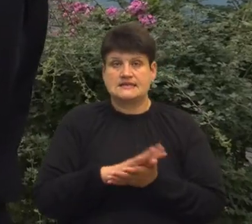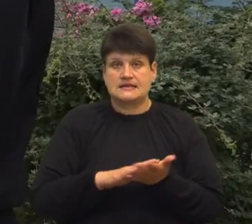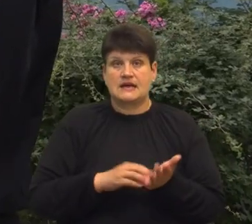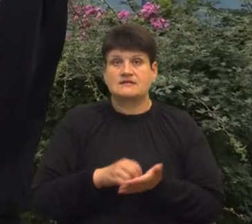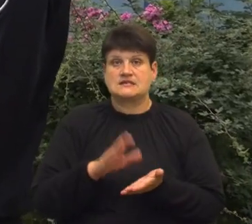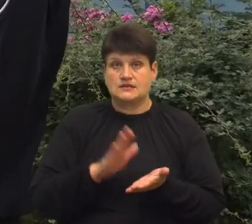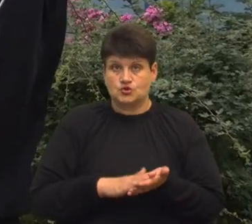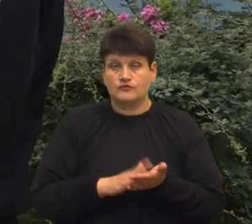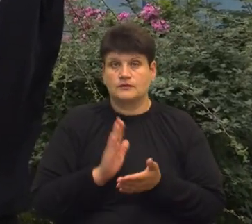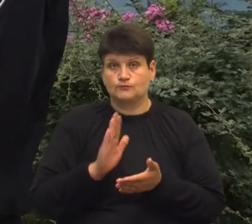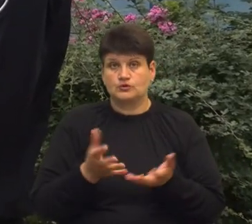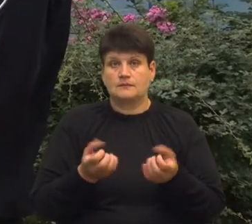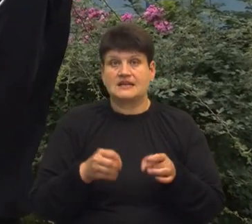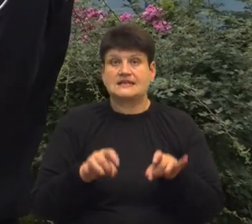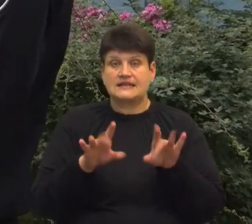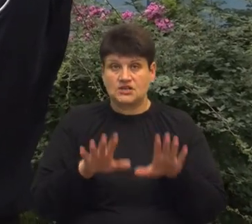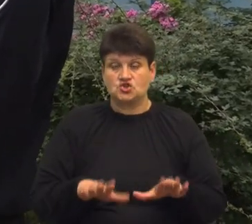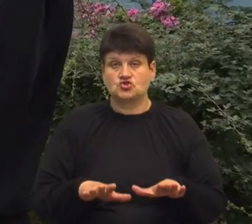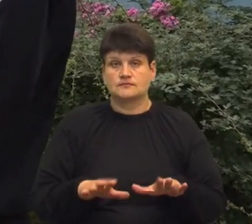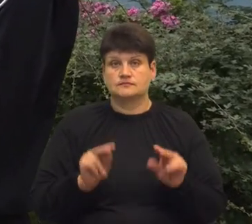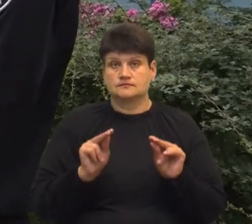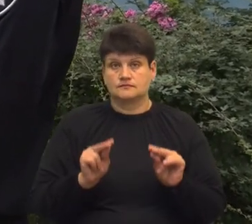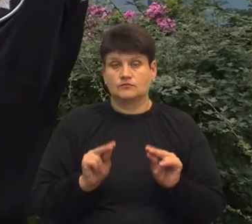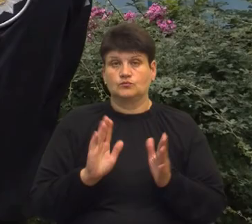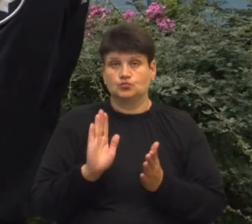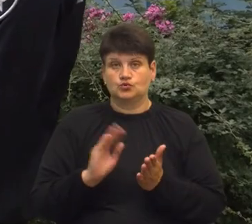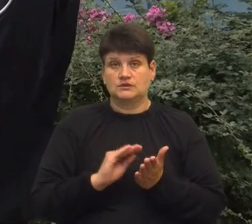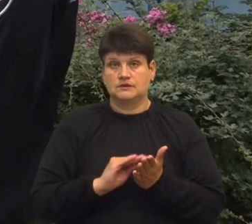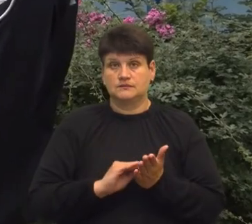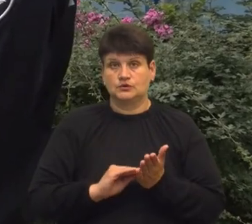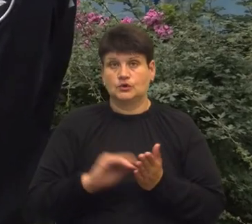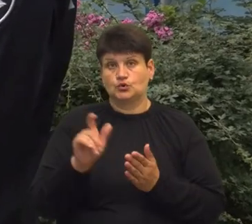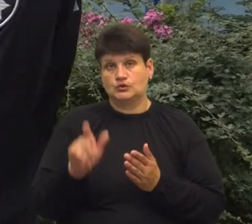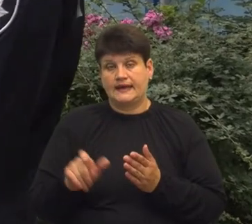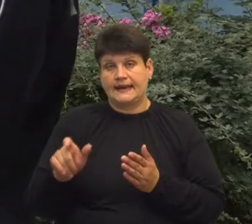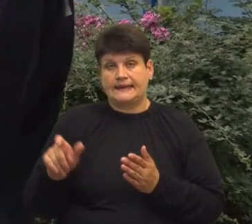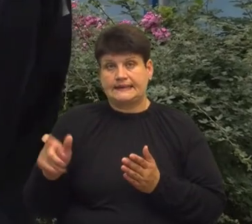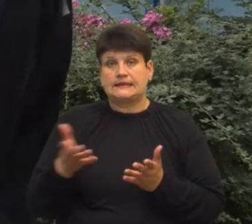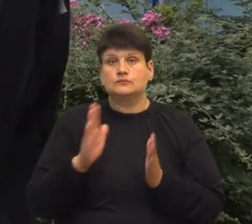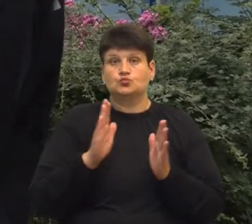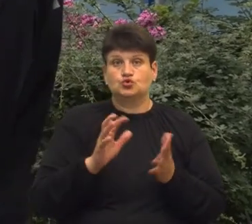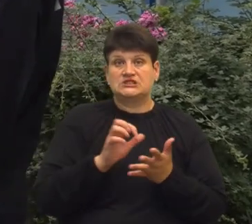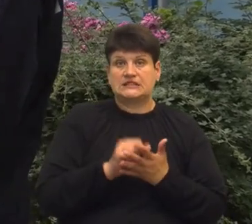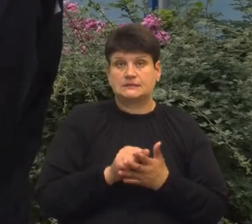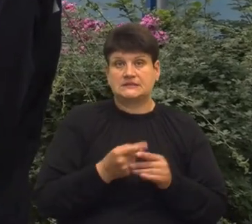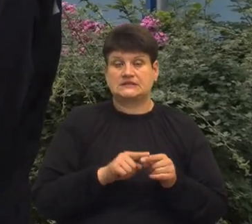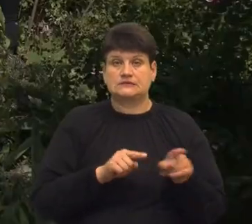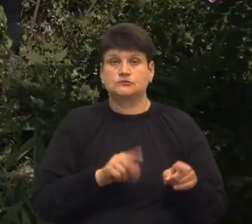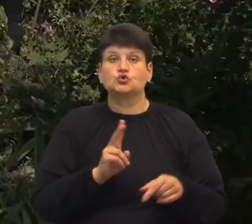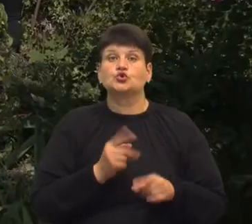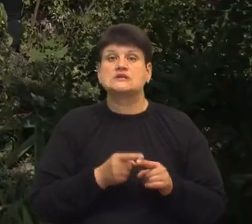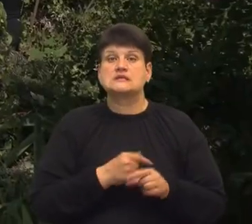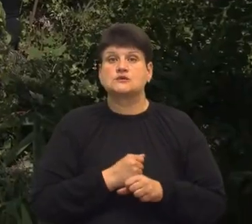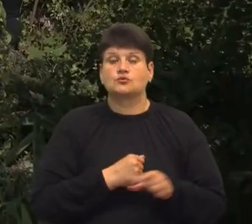буде прийняти рішення об'єктивне, буде розписано на людину чи на людей, які будуть займатися, хто це зробив.